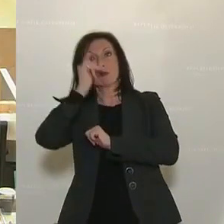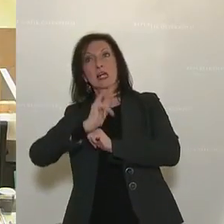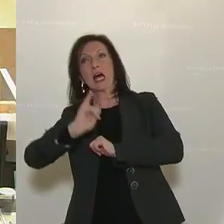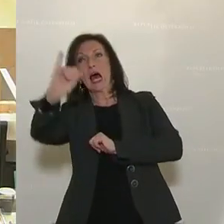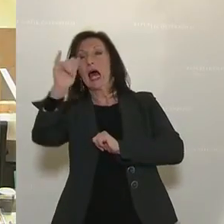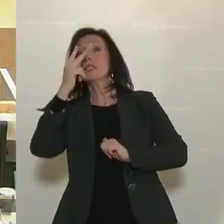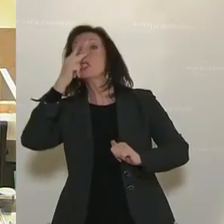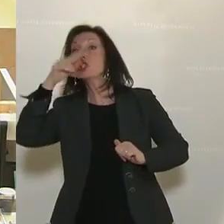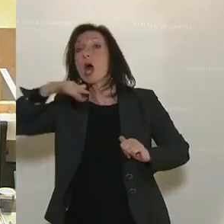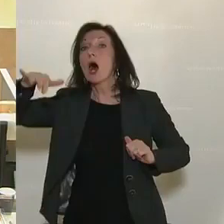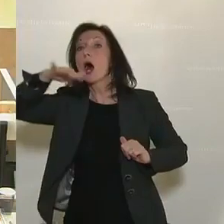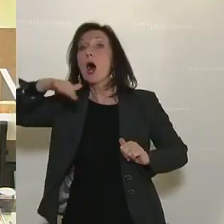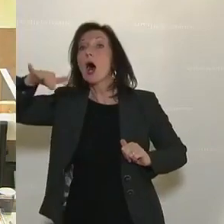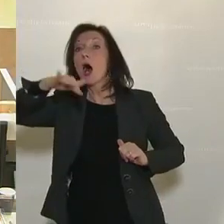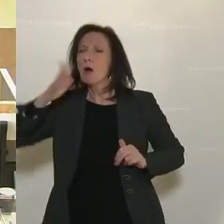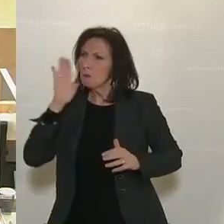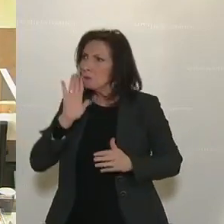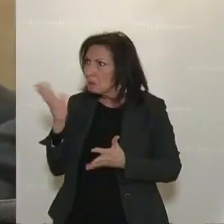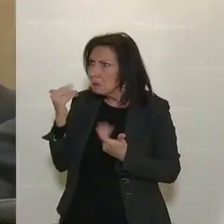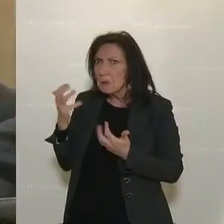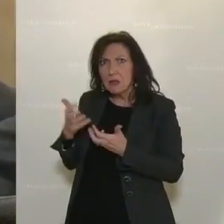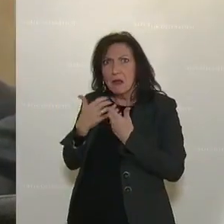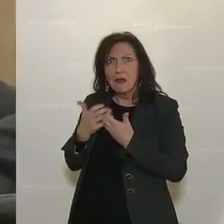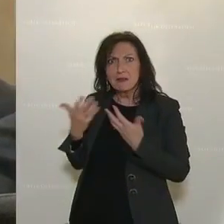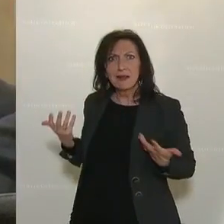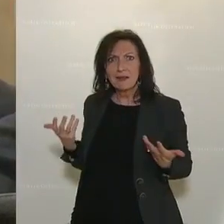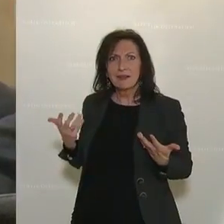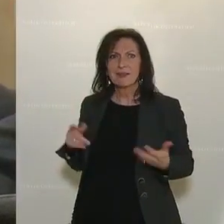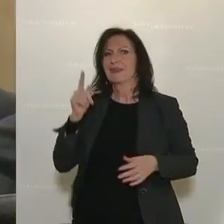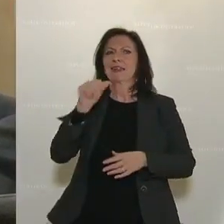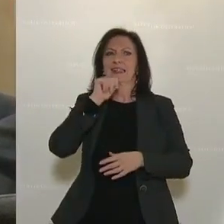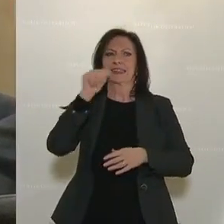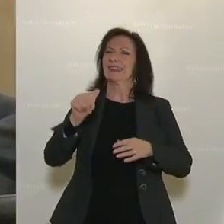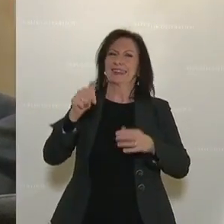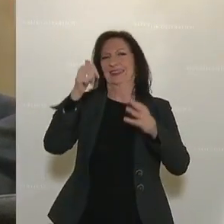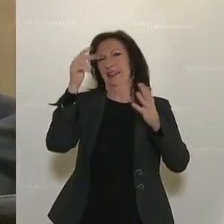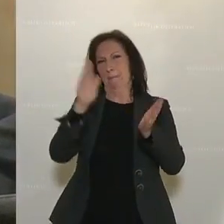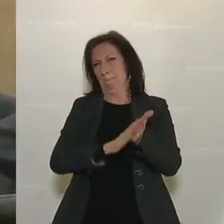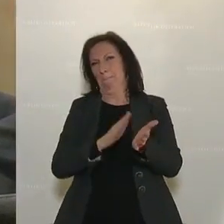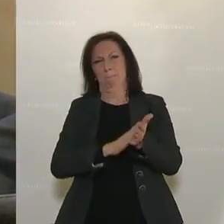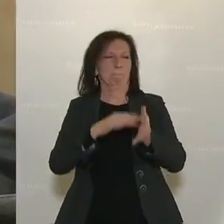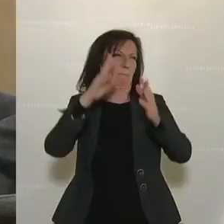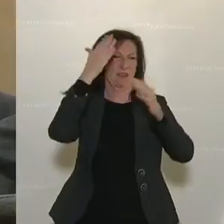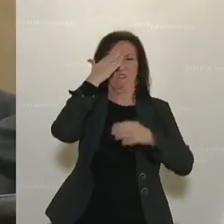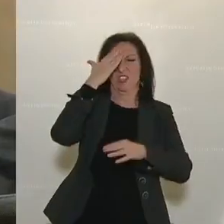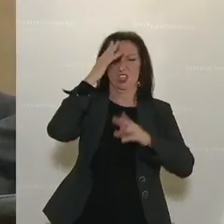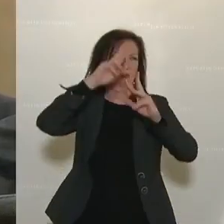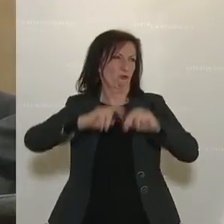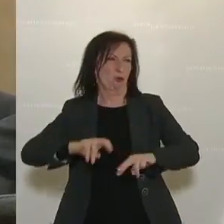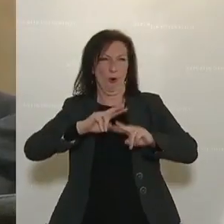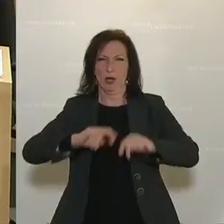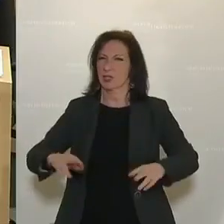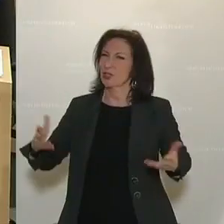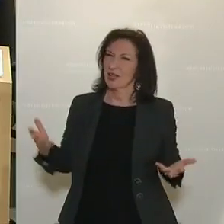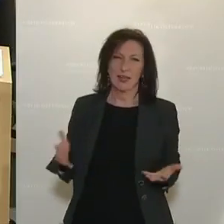uns doch bitte an diesem Geheimnis teilhaben. Nein, es geht da nicht um Evidenz, es geht nicht um Zahlen und Fakten und das